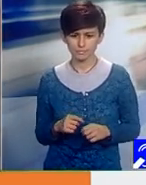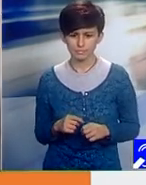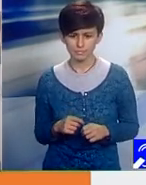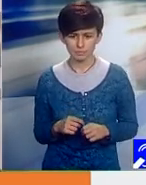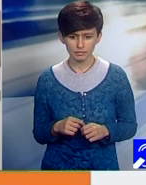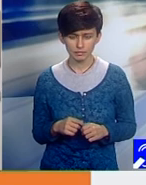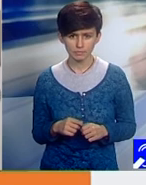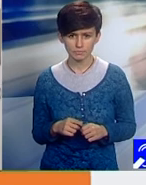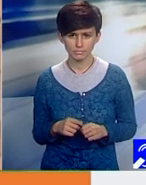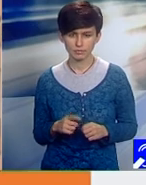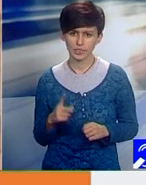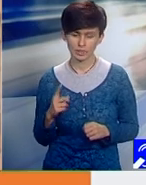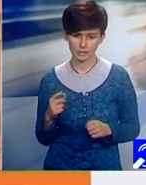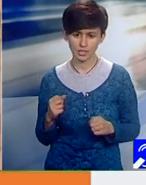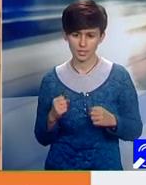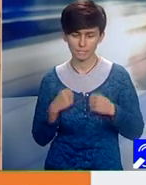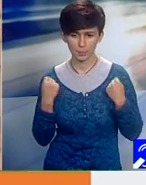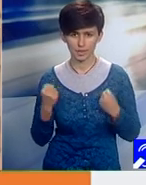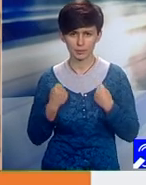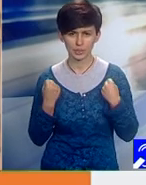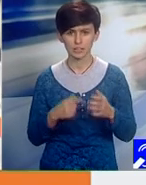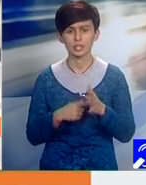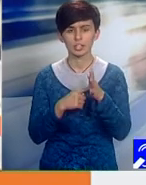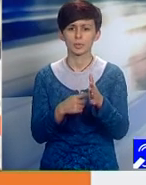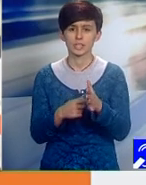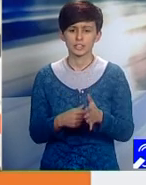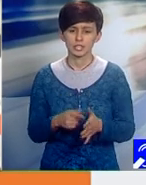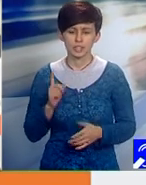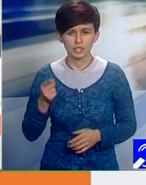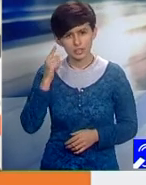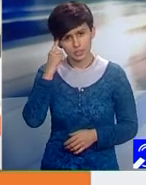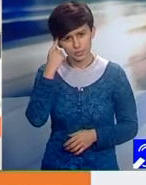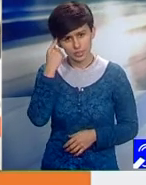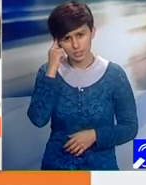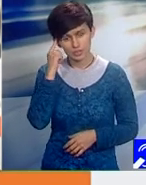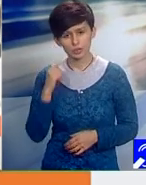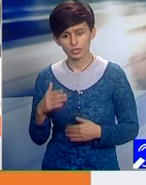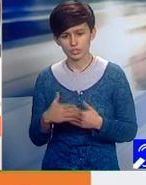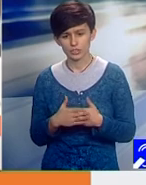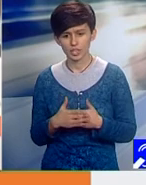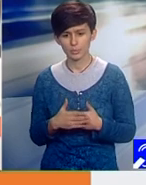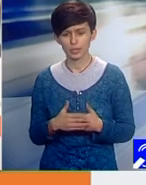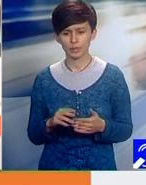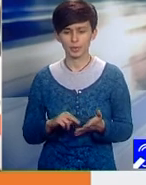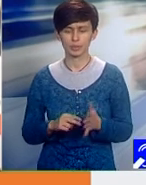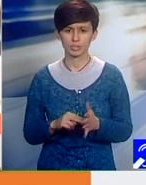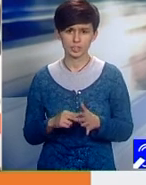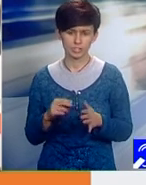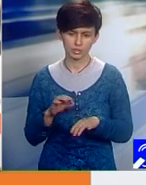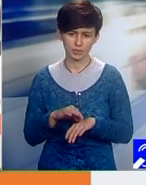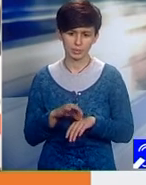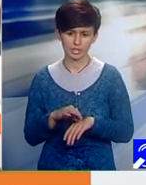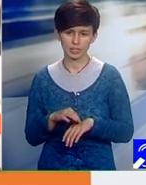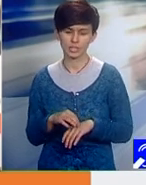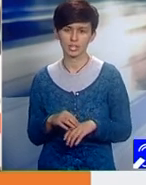dar practică arată că totuși trebuie să cunoști îndeaproape procesul medical și